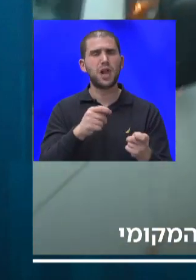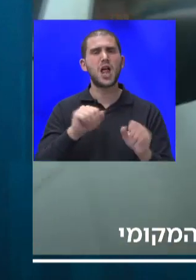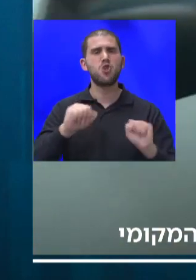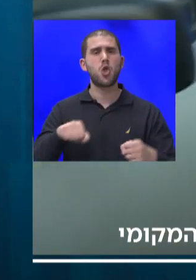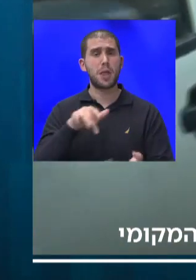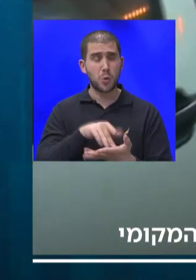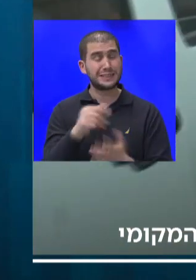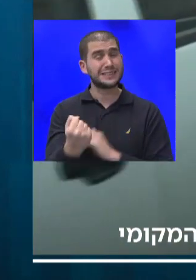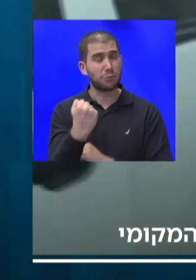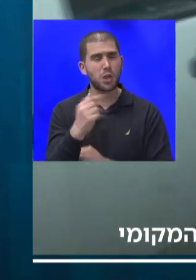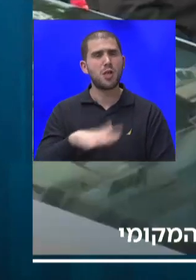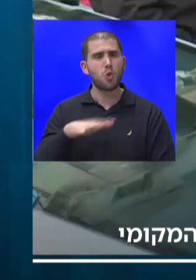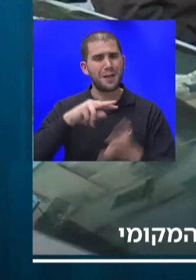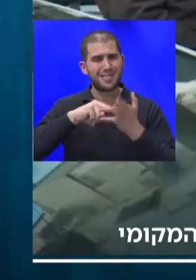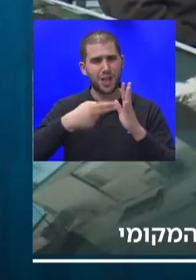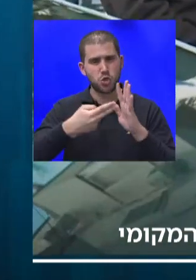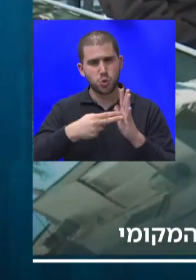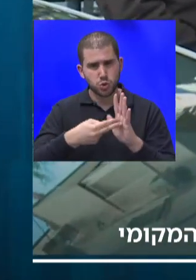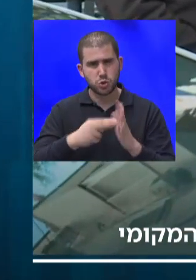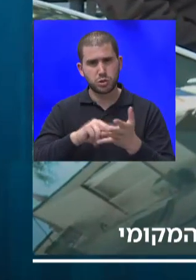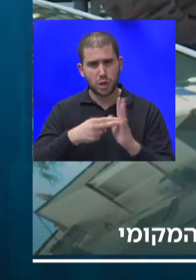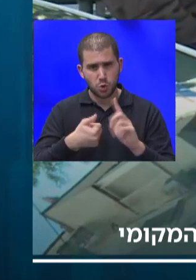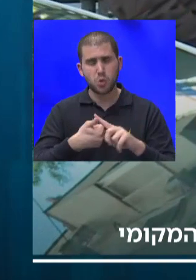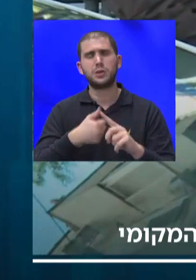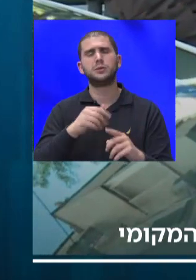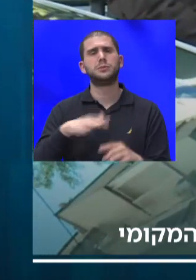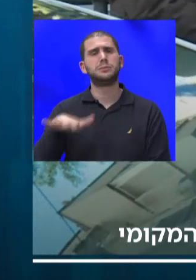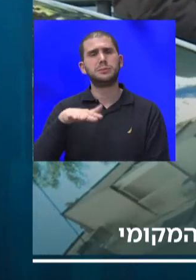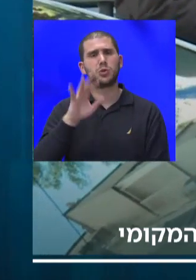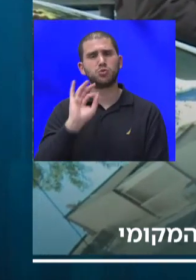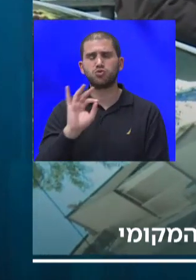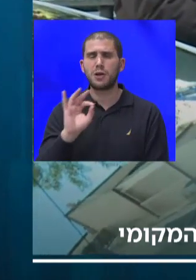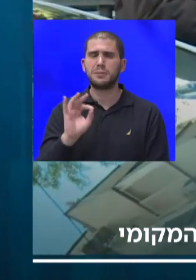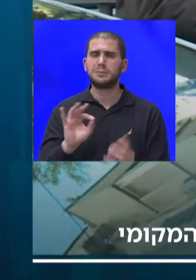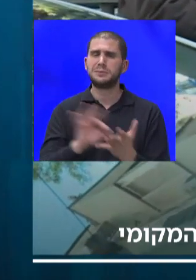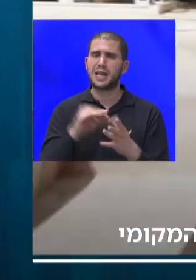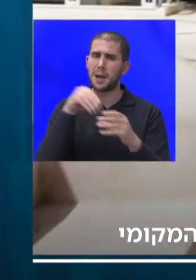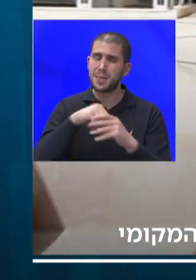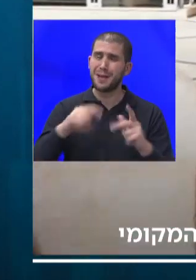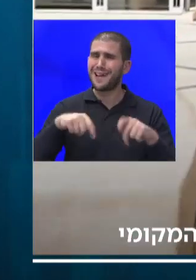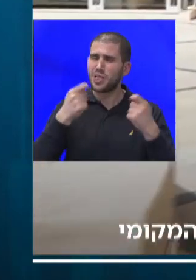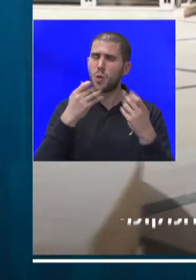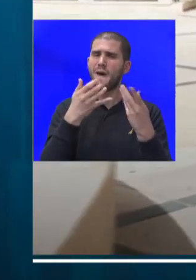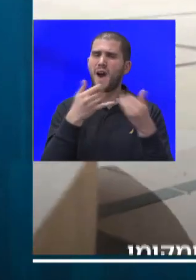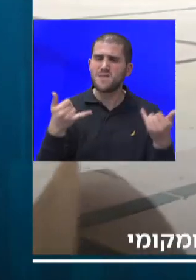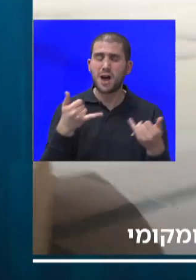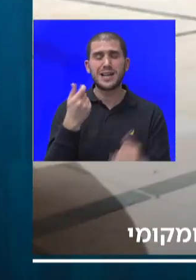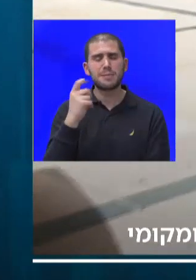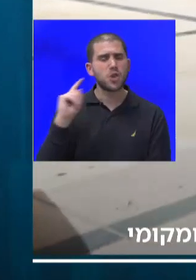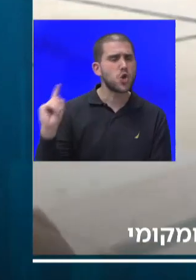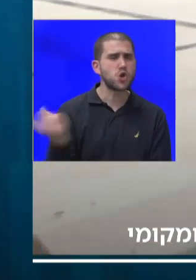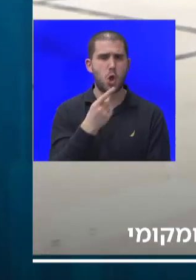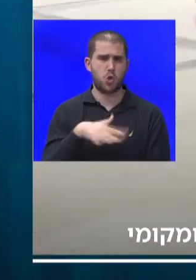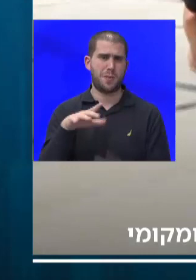התכנון, גם בתחומי משרד הפנים, חינוך, רווחה. כמעט בכל תחום בחיים שלנו ישנן